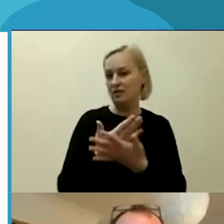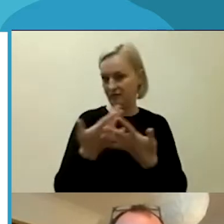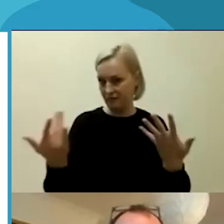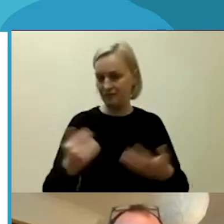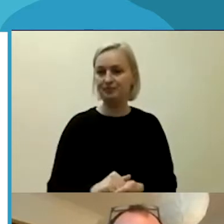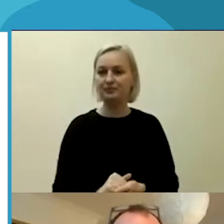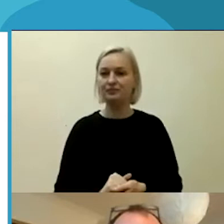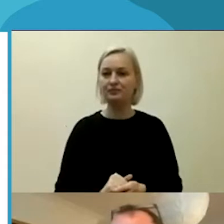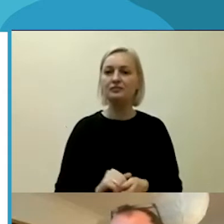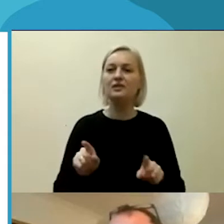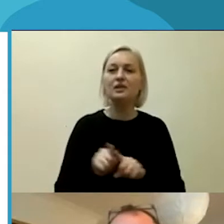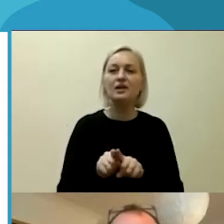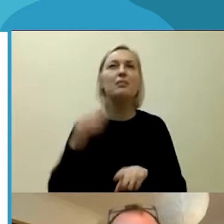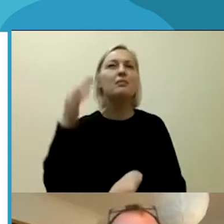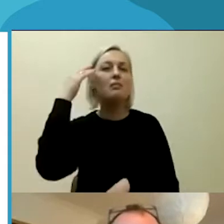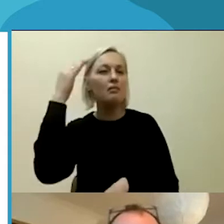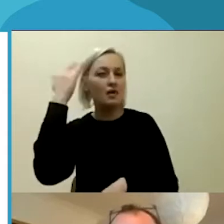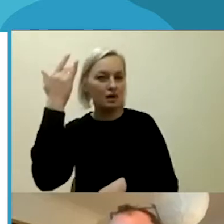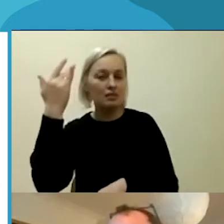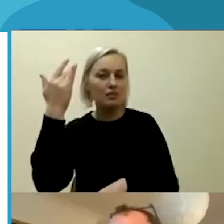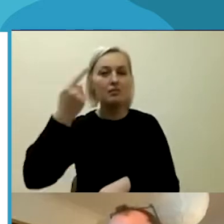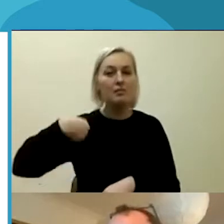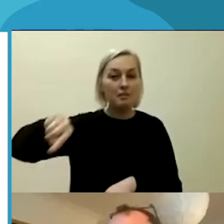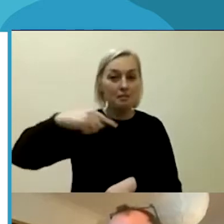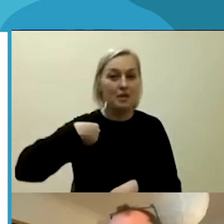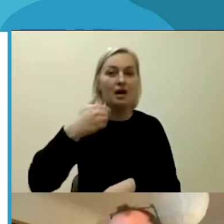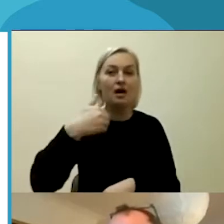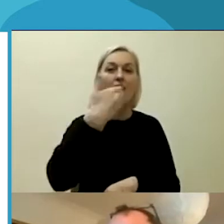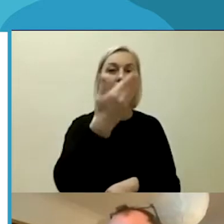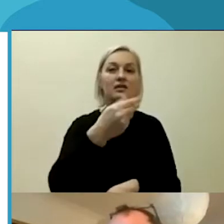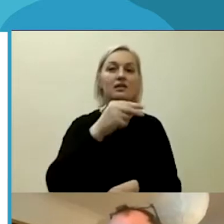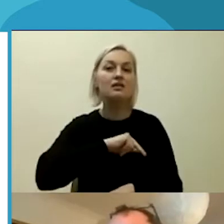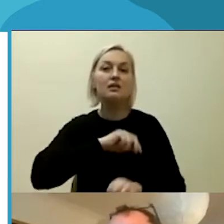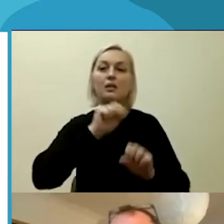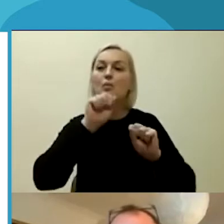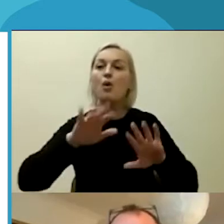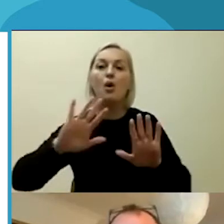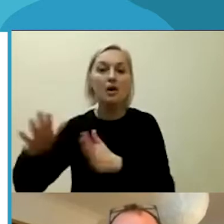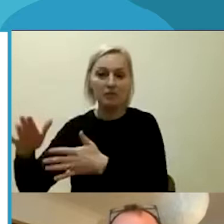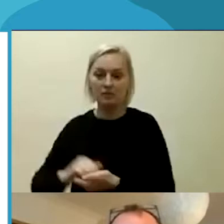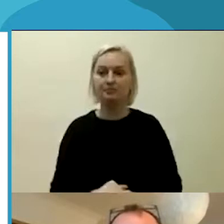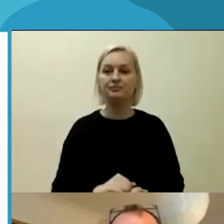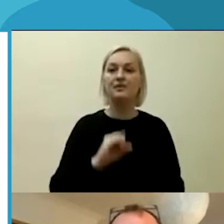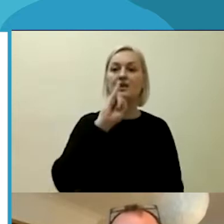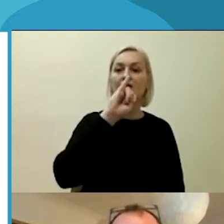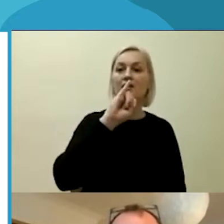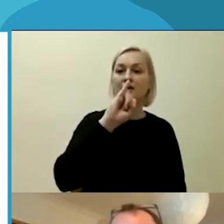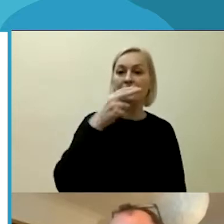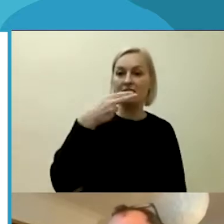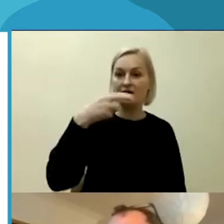tiek pamastysiu, kągi mes galėtume daryti ateityje, kaip veikti ateityje. INR yra